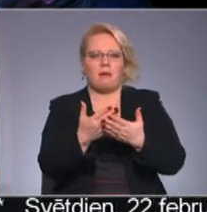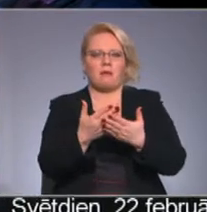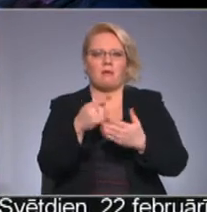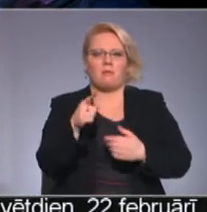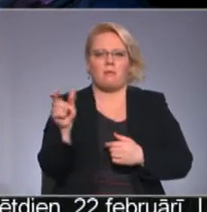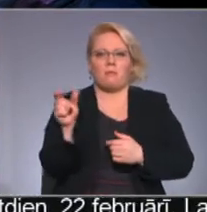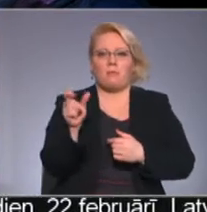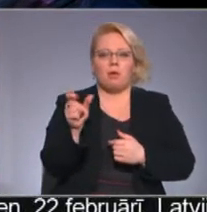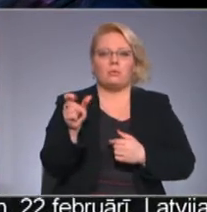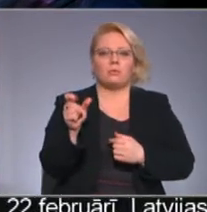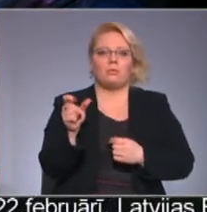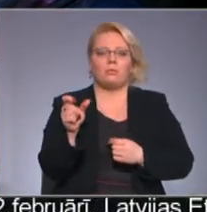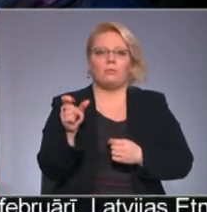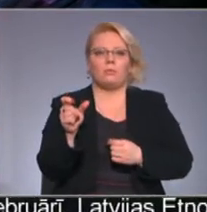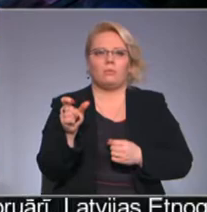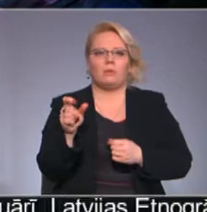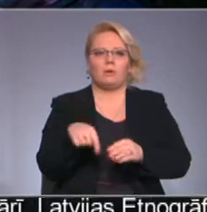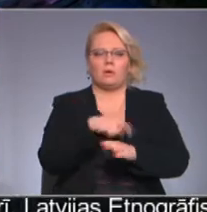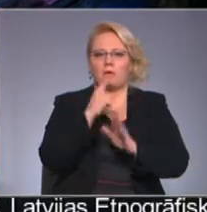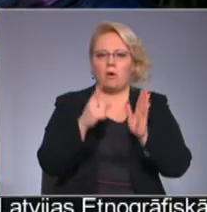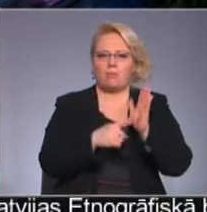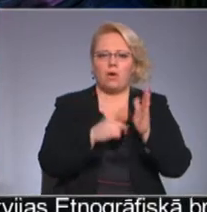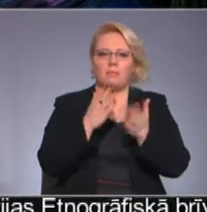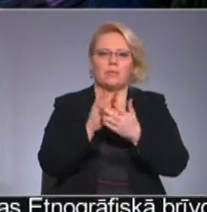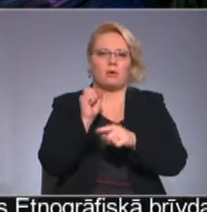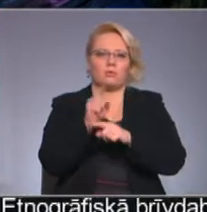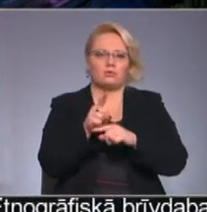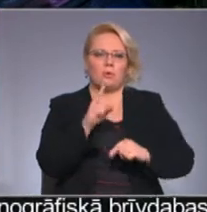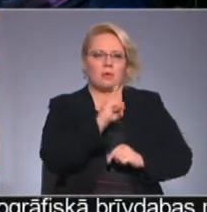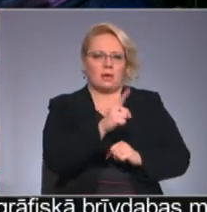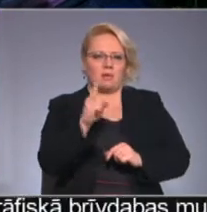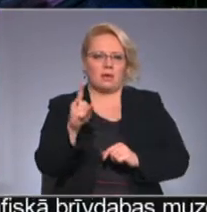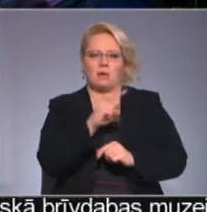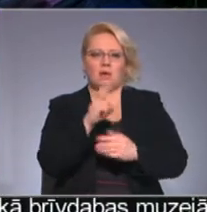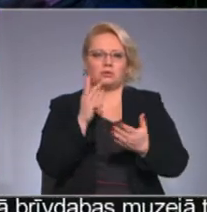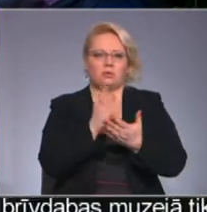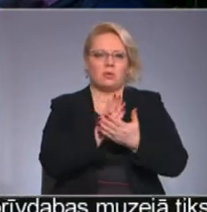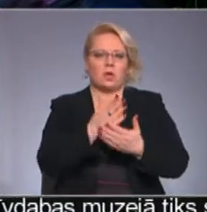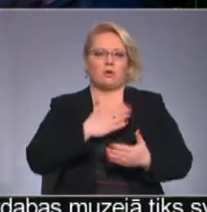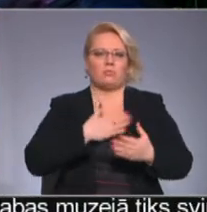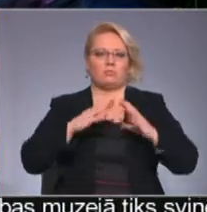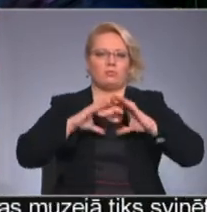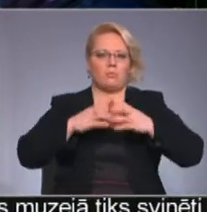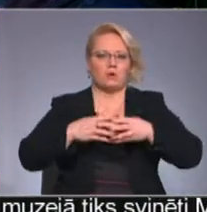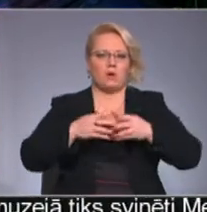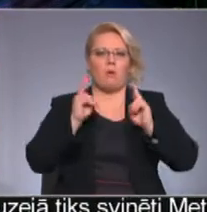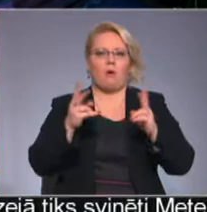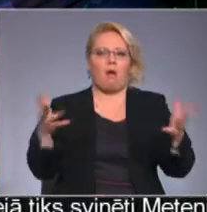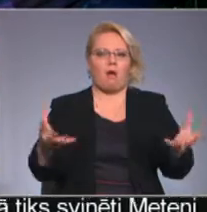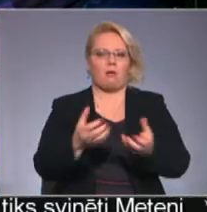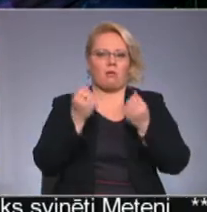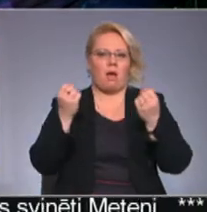momentu. bet jautājumi jau tiek uzdoti katram, kas notiek ar mums pasauli, un kā viņa klāp,